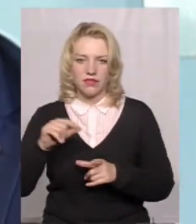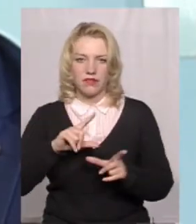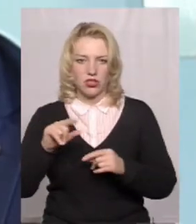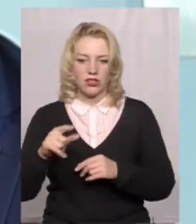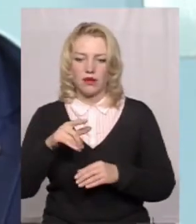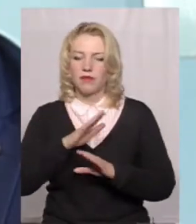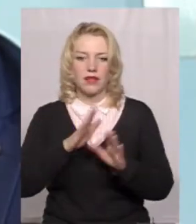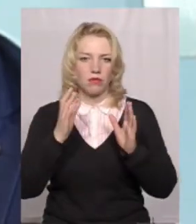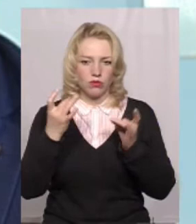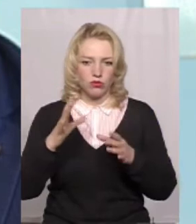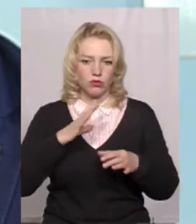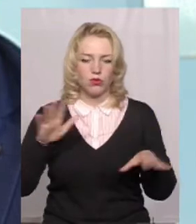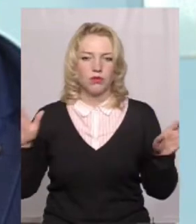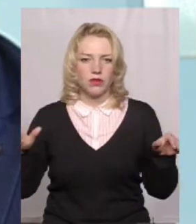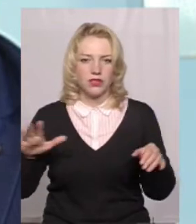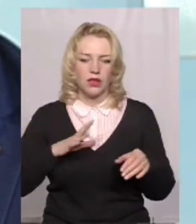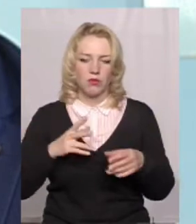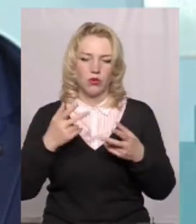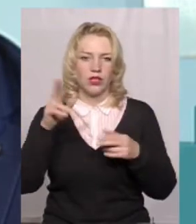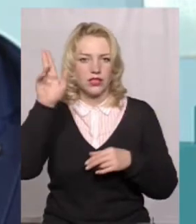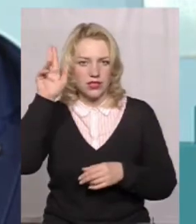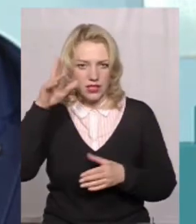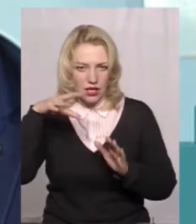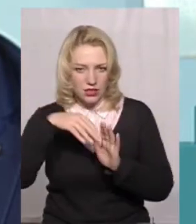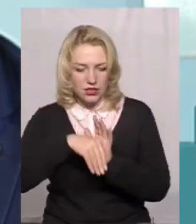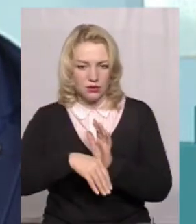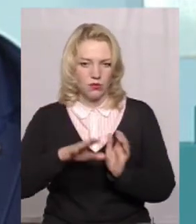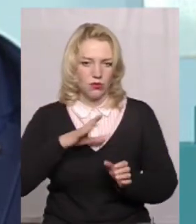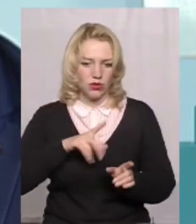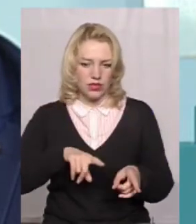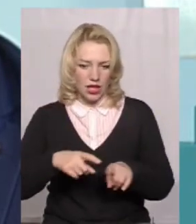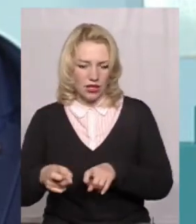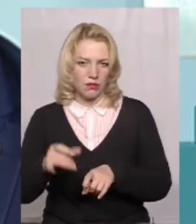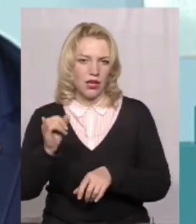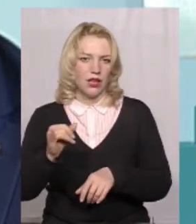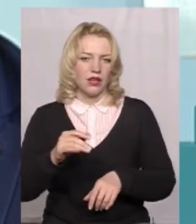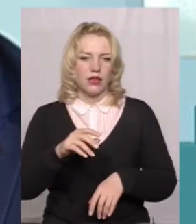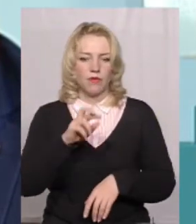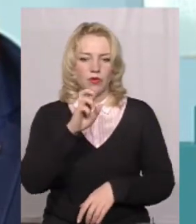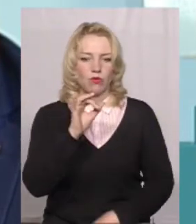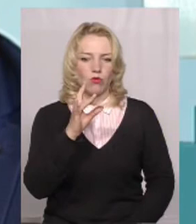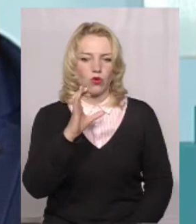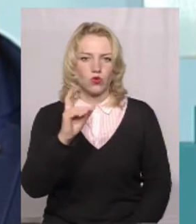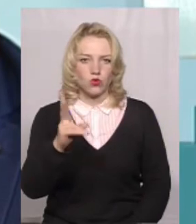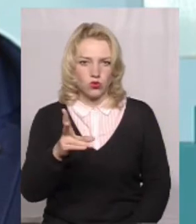птиця була загибла, а й інші дикі звіри. Були і зайці загиблі, були загиблі бурсуки.